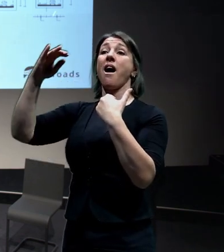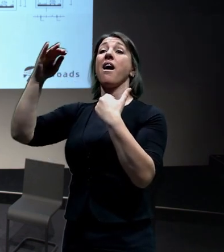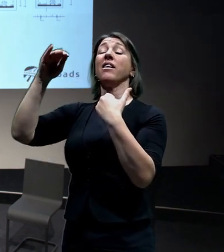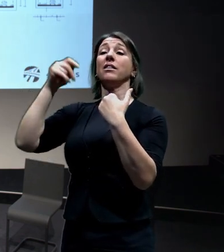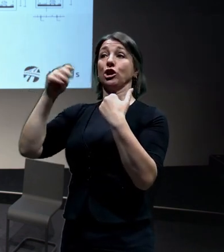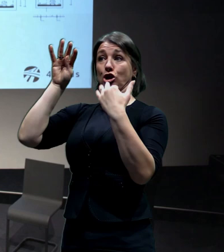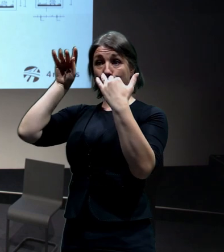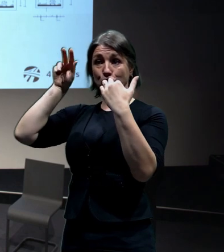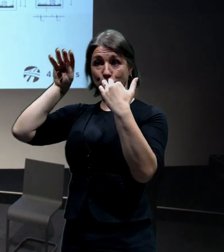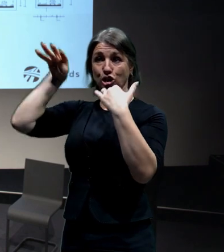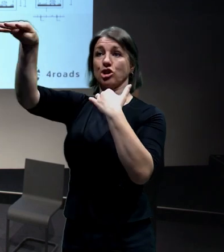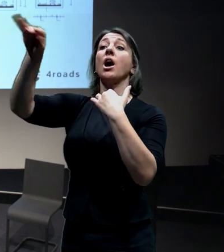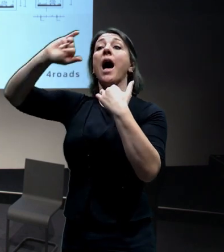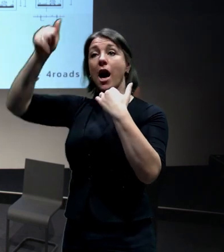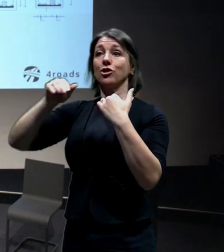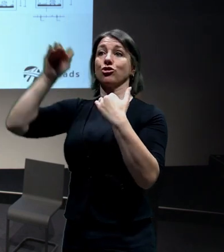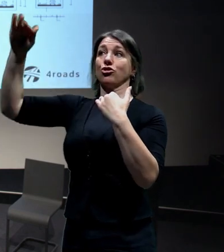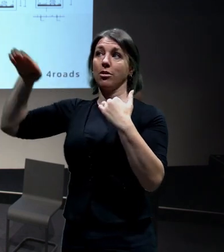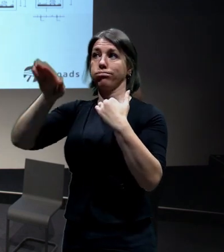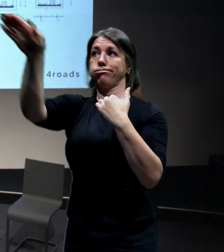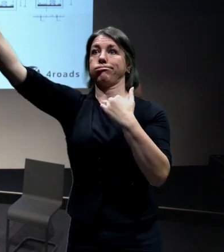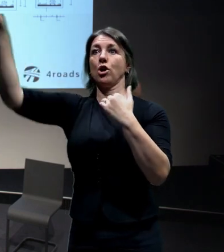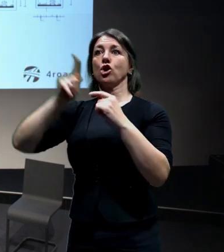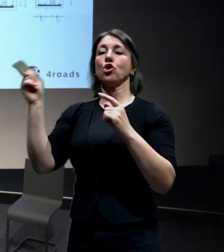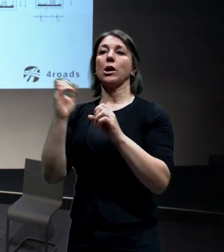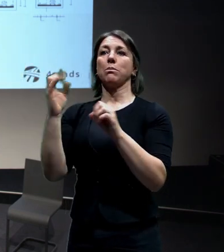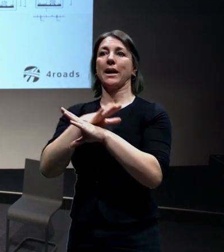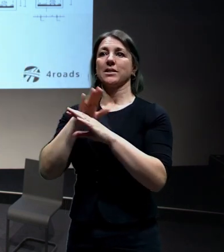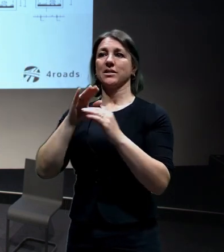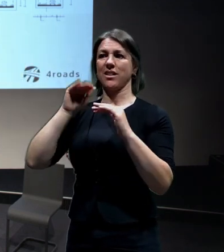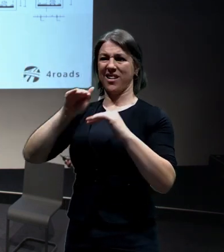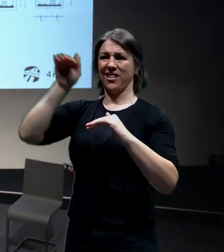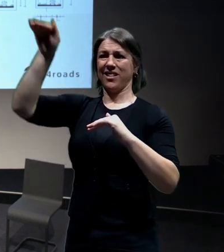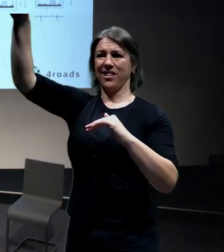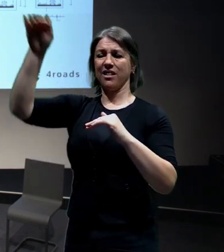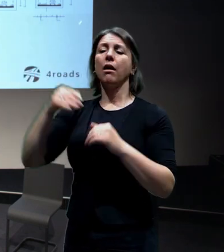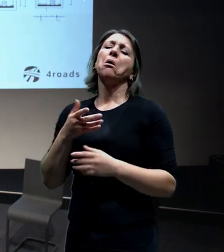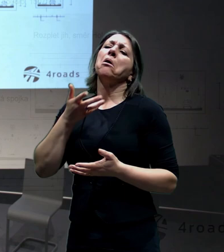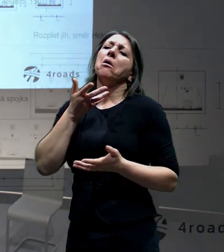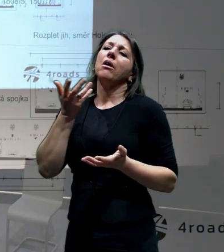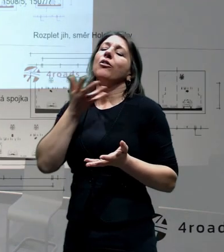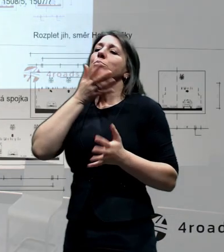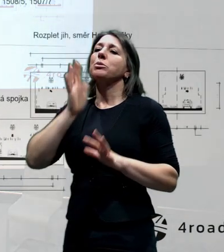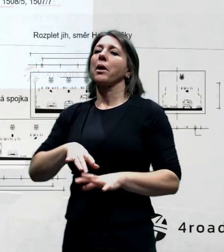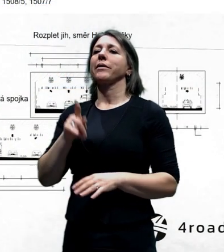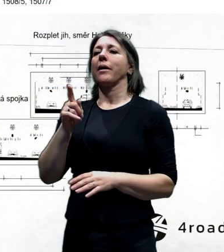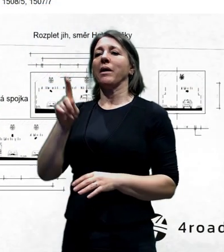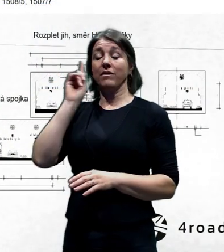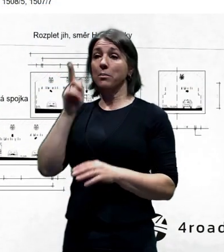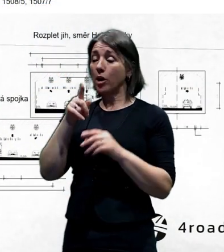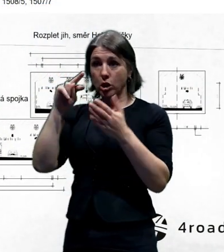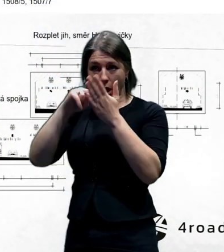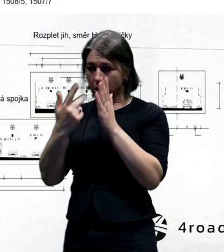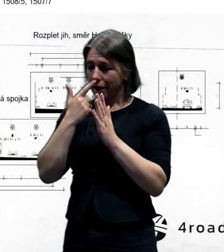samostatná rampa, v tomto případě tuším na libereckou. I když vynechám to, že je to velmi, velmi složité